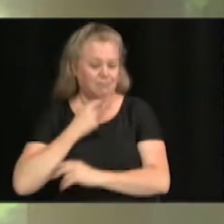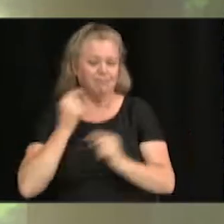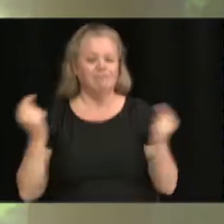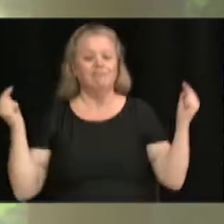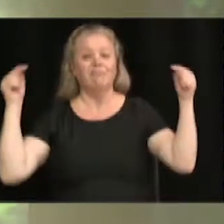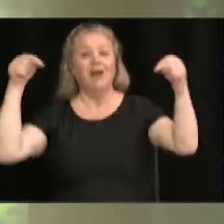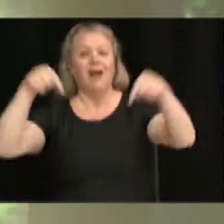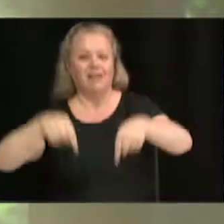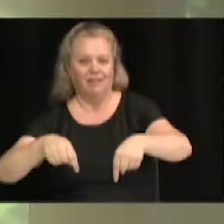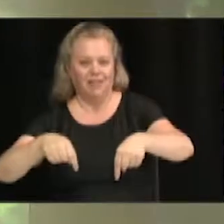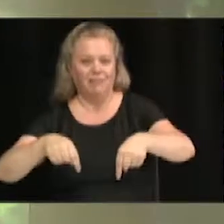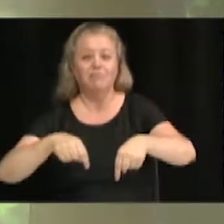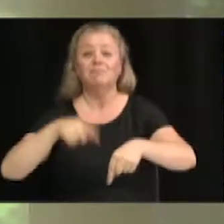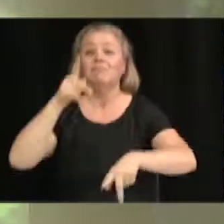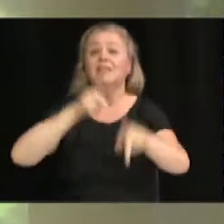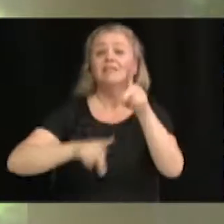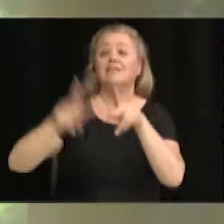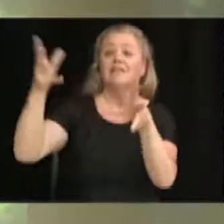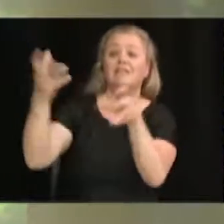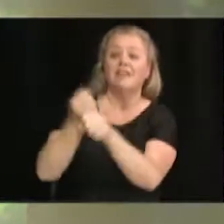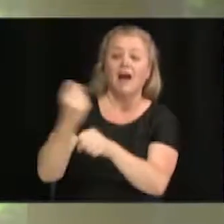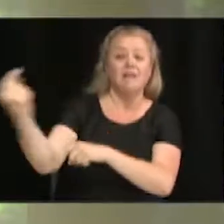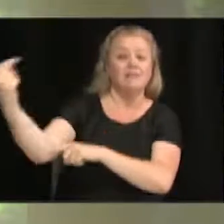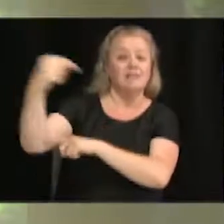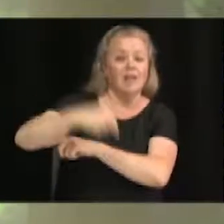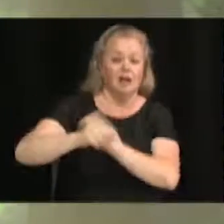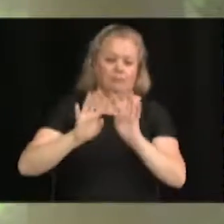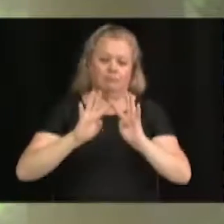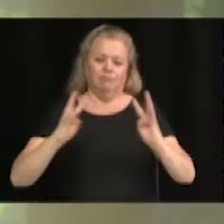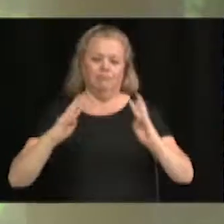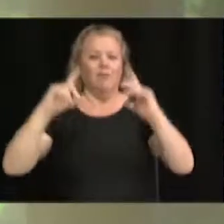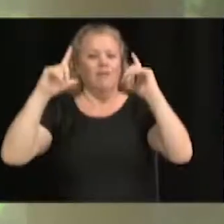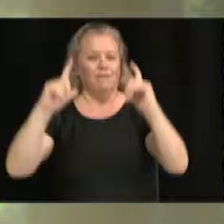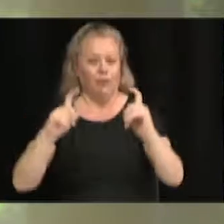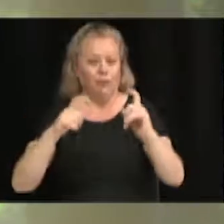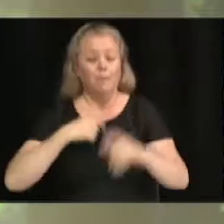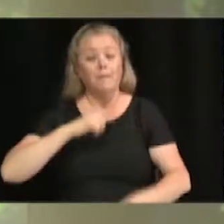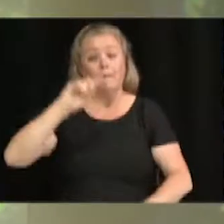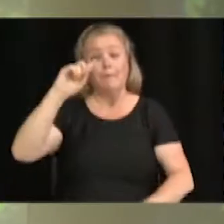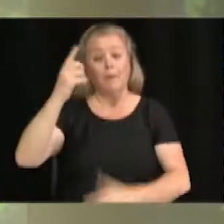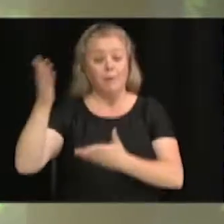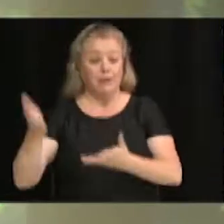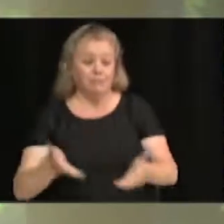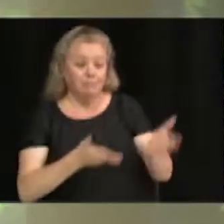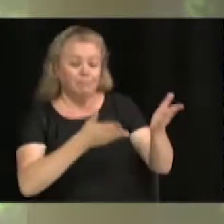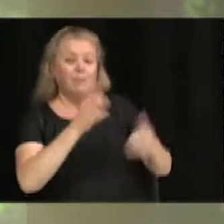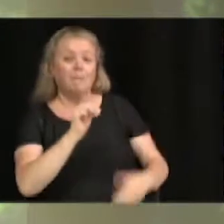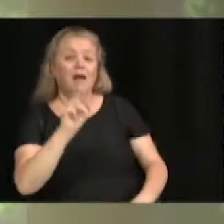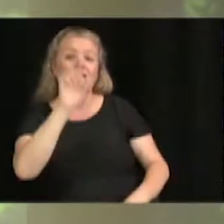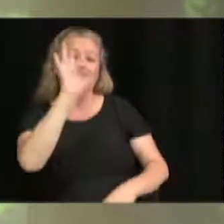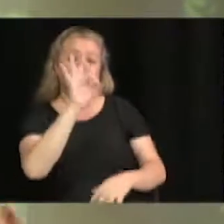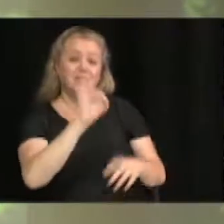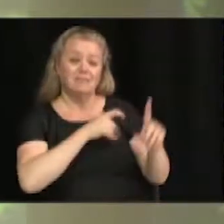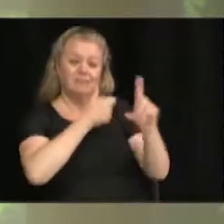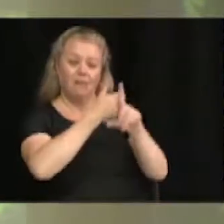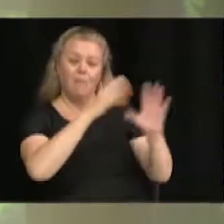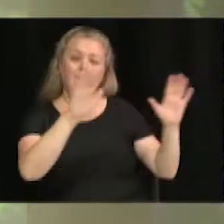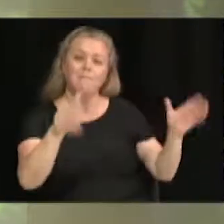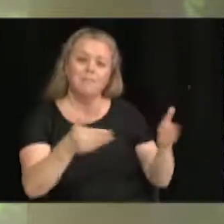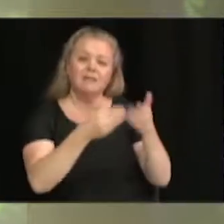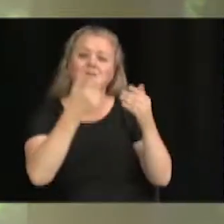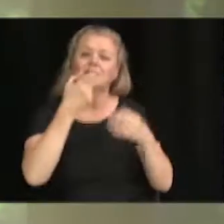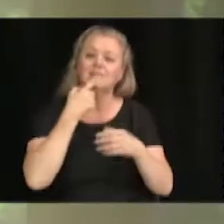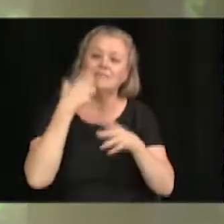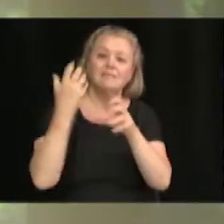les récipiendaires dans quelques instants. Donc, je vais laisser la parole à Marie-France, qui va nous dire qui sont les récipiendaires, puis nous expliquer un petit peu la